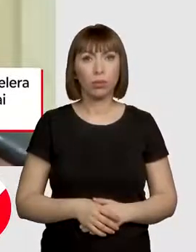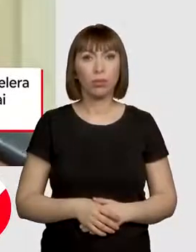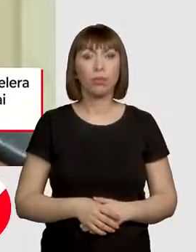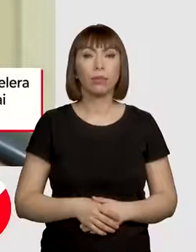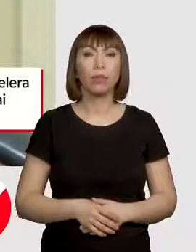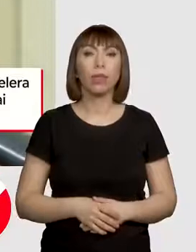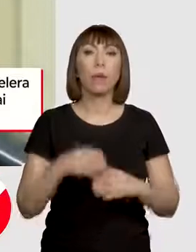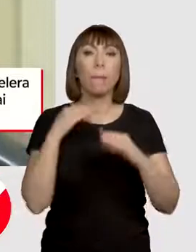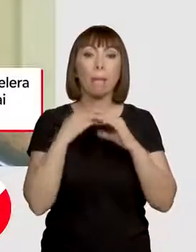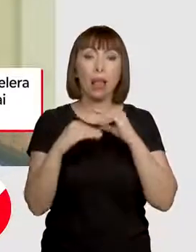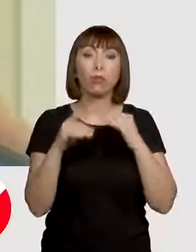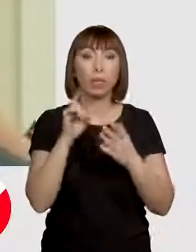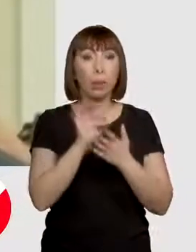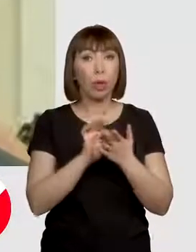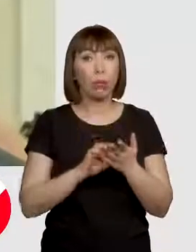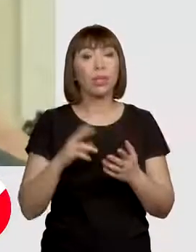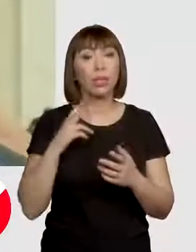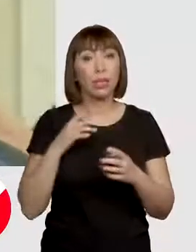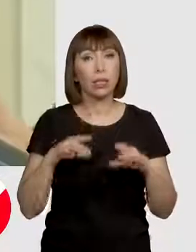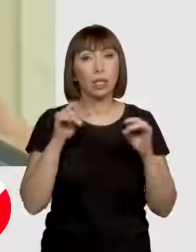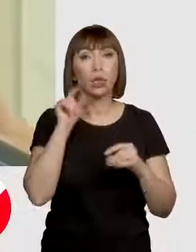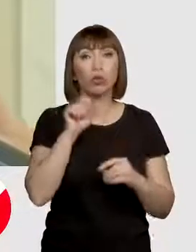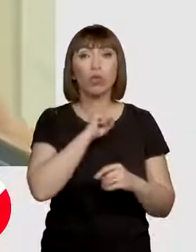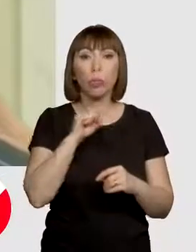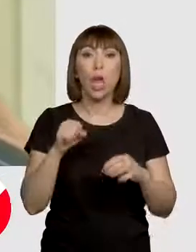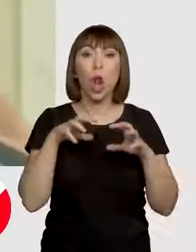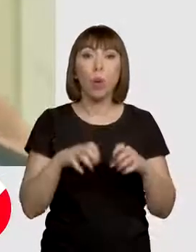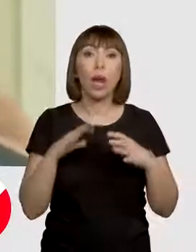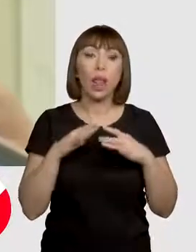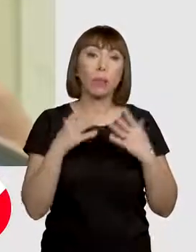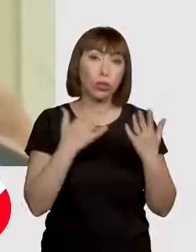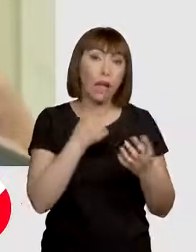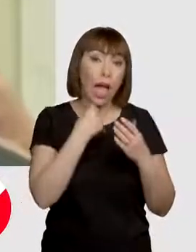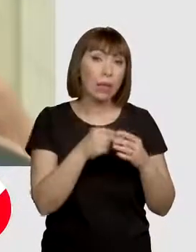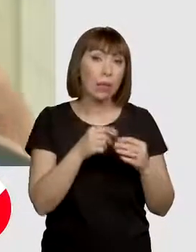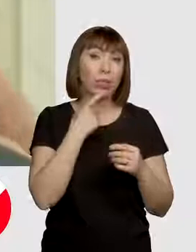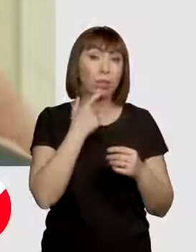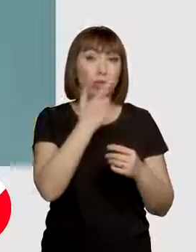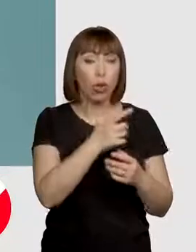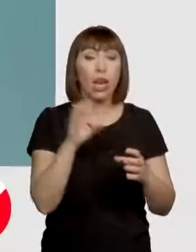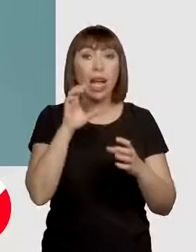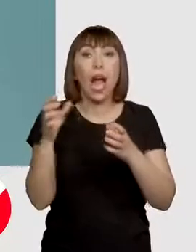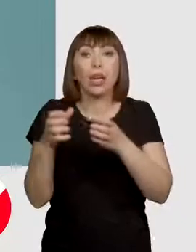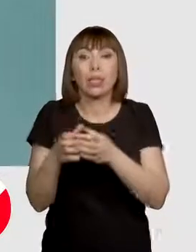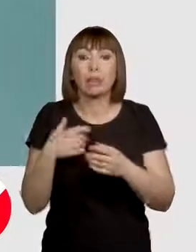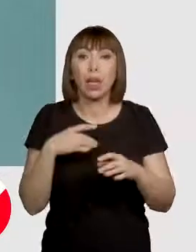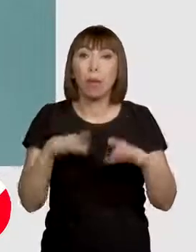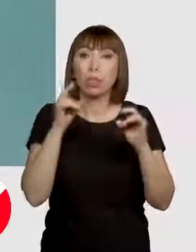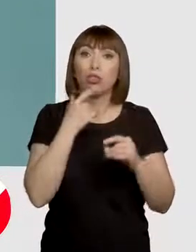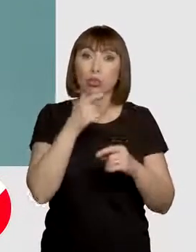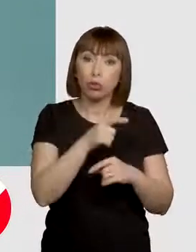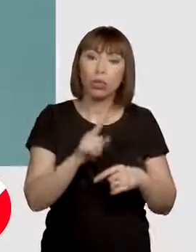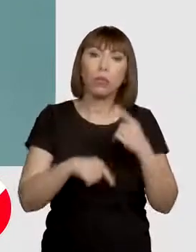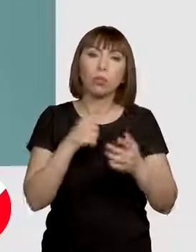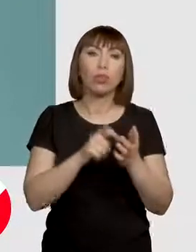Platforma de programare se găsesc 20.000 de locuri libere în Timișoara, când Timișoara cantinată. Am găsit doar Timișoara, după aceea am